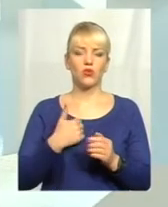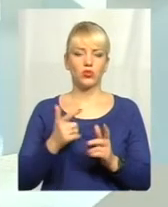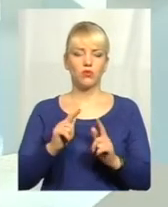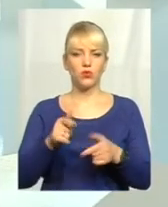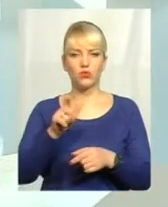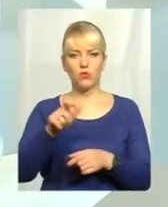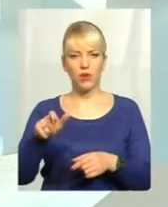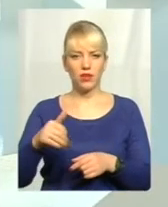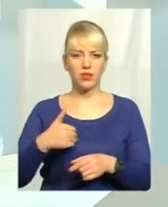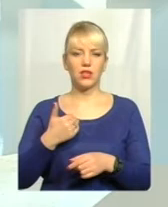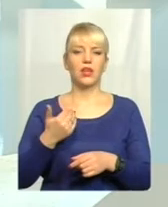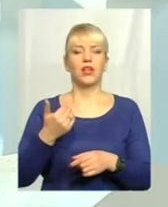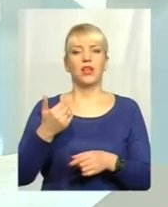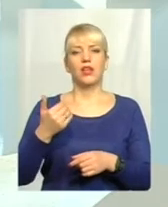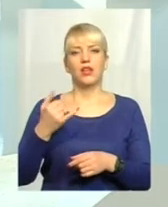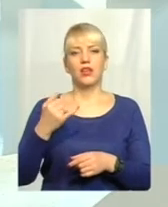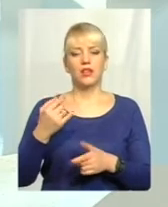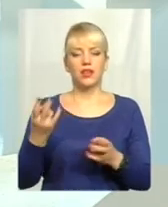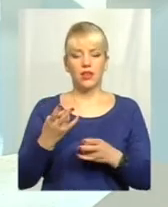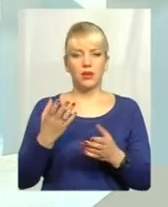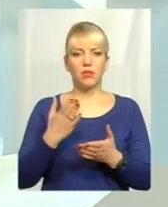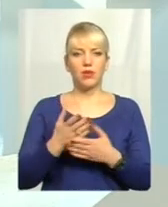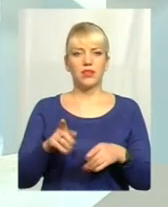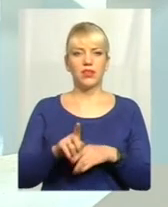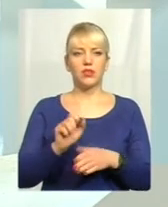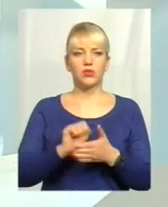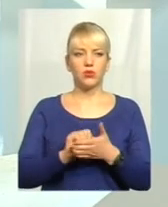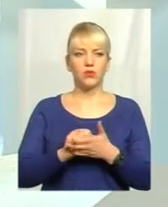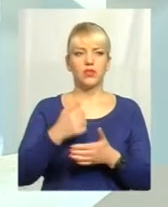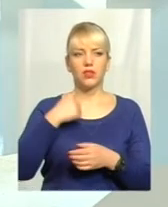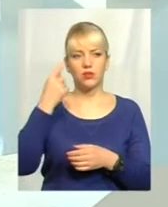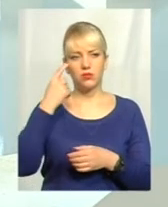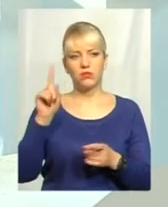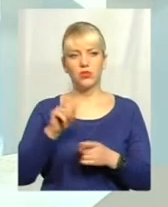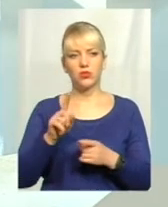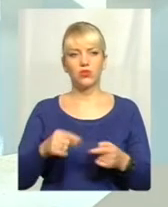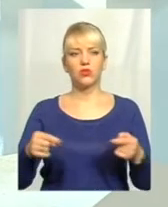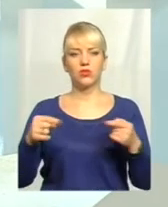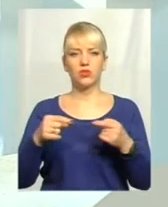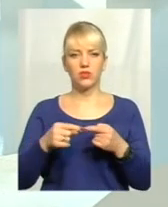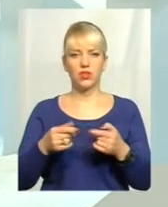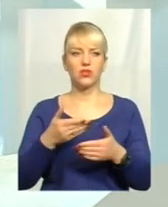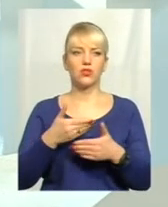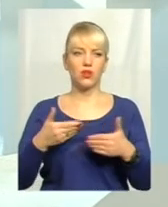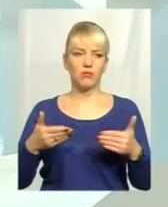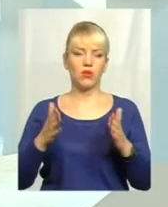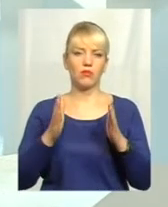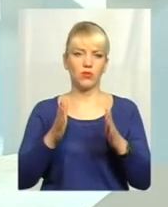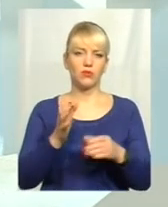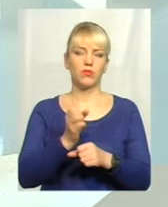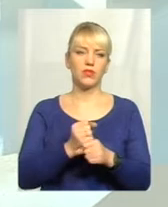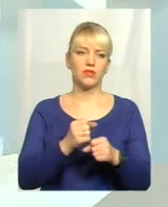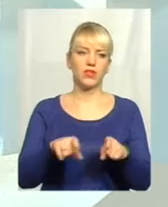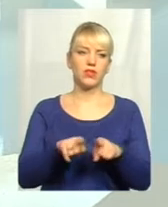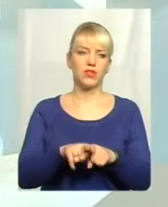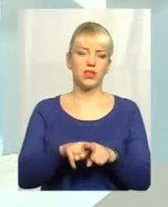треба володіти таким документом, тому я думаю, що однозначно ми будемо працювати з